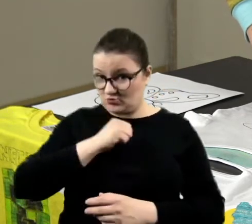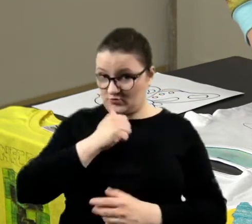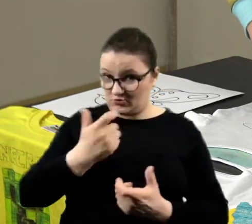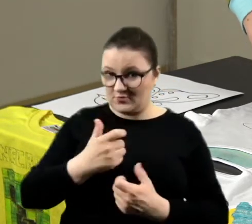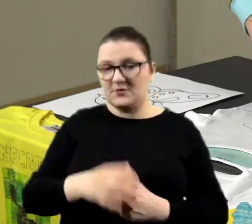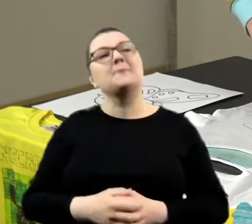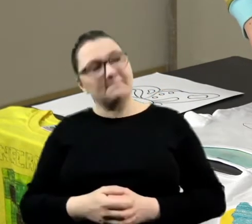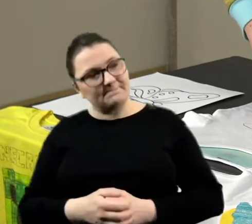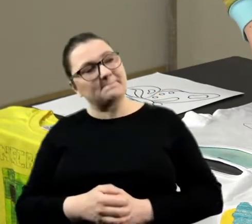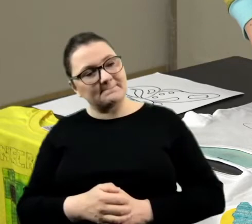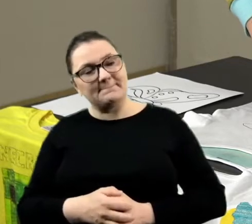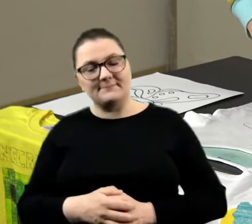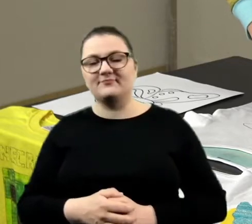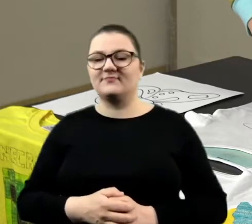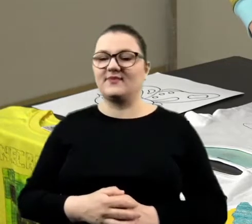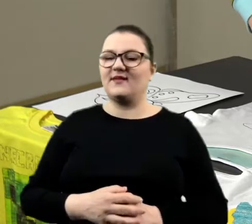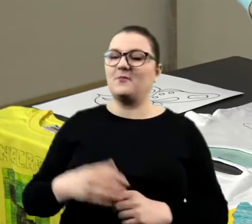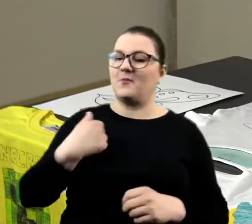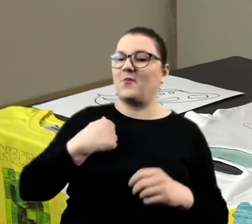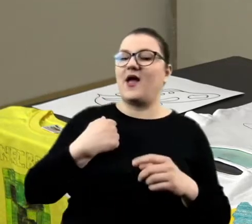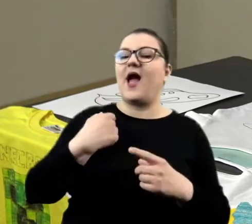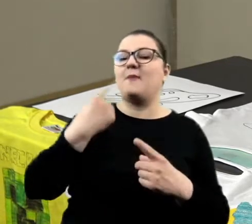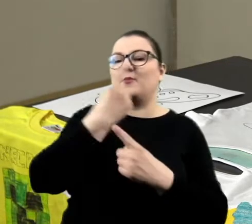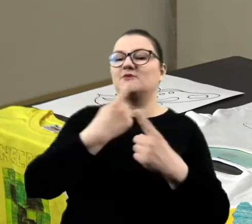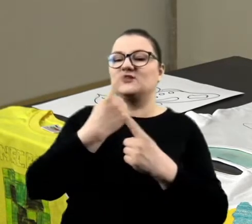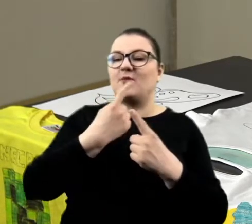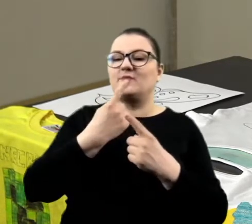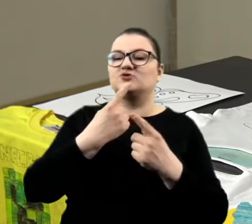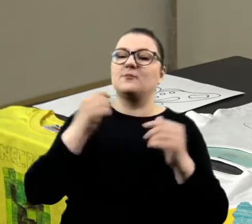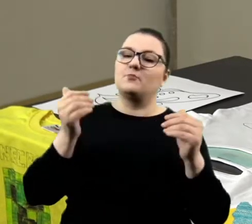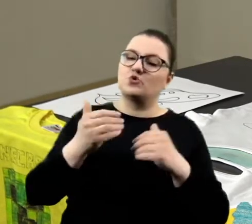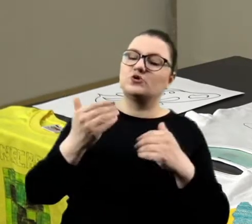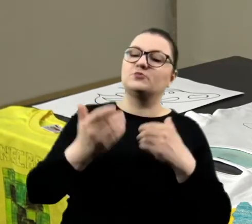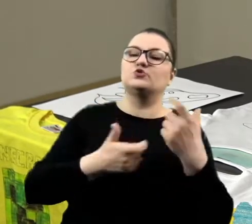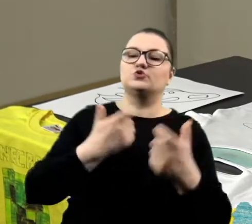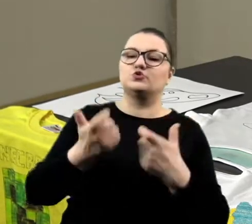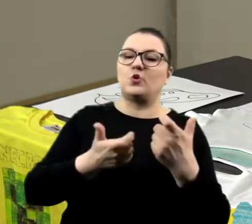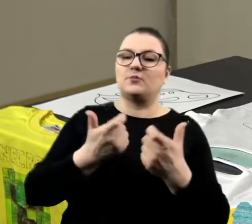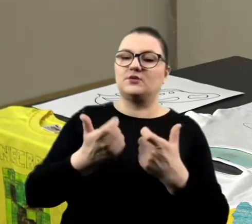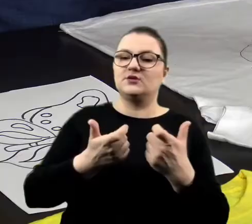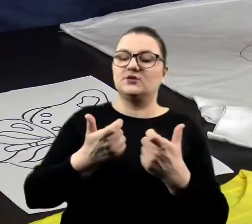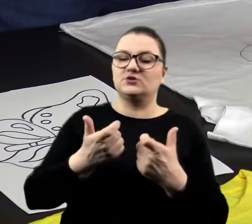bo ja tak sobie pomyślałam, że możemy zrobić to